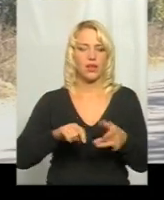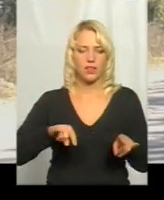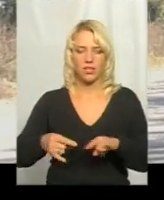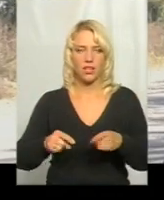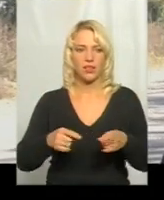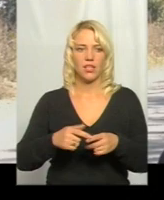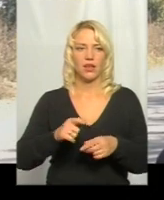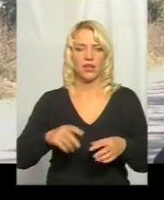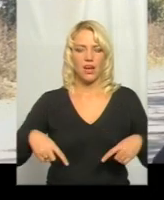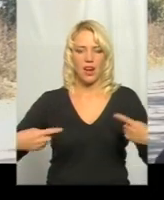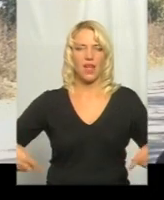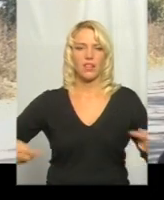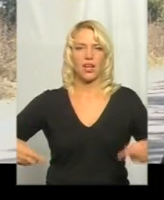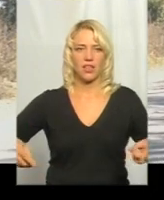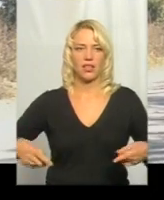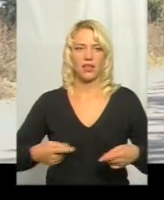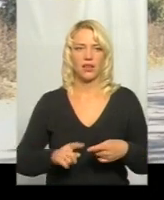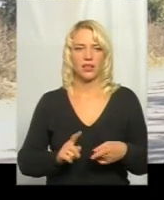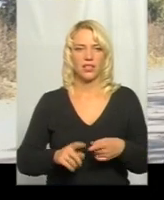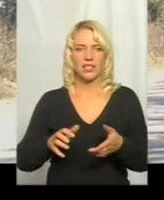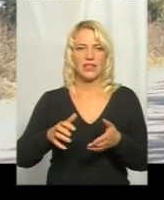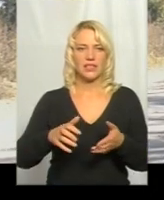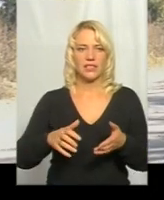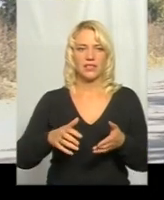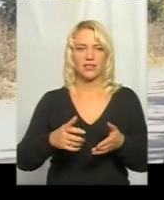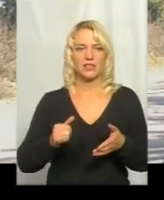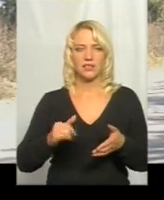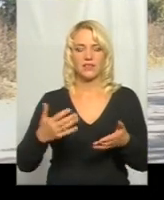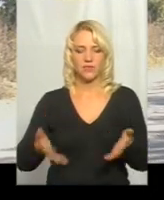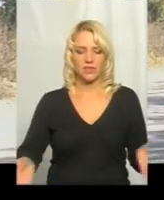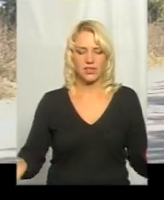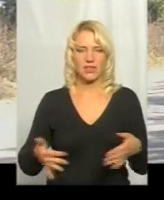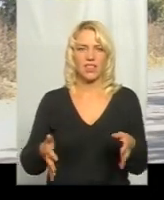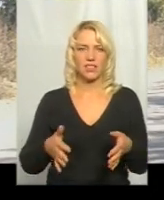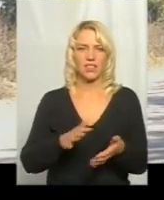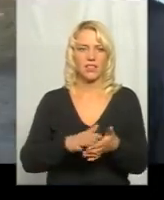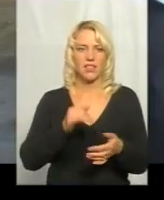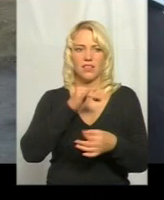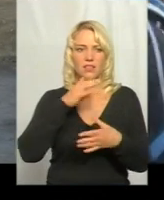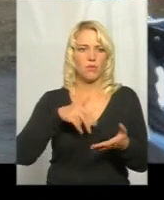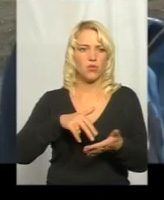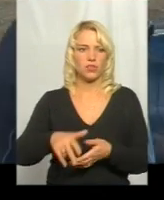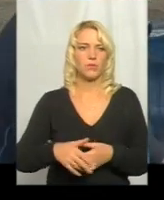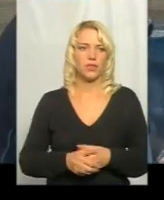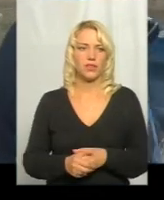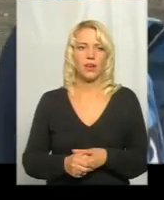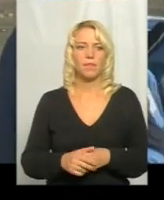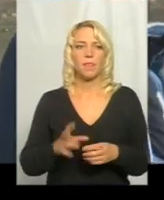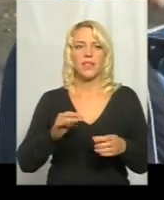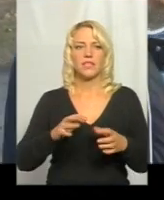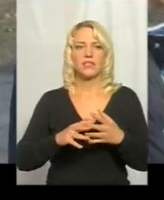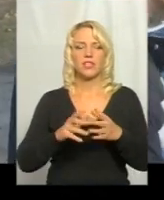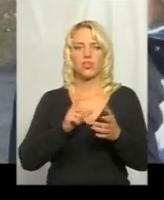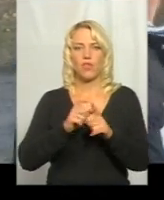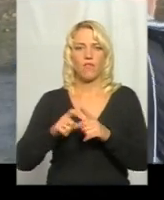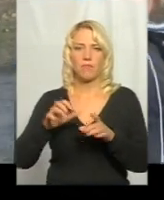грейдера. По боках грейдер здирає насередину. На подвірі зайти не вгоди. За словами старости села Олексія